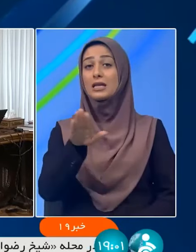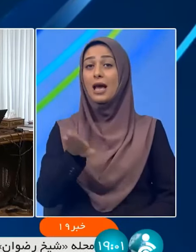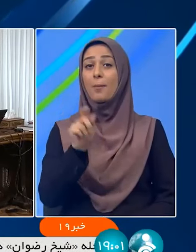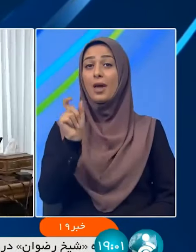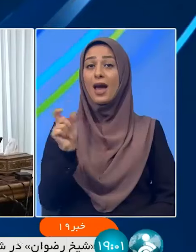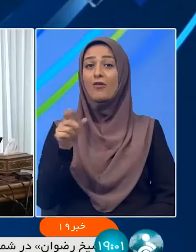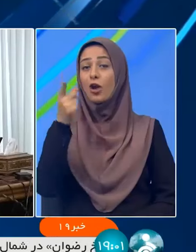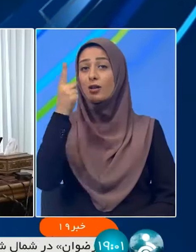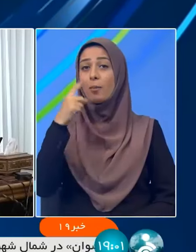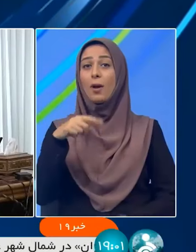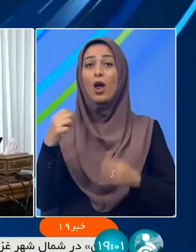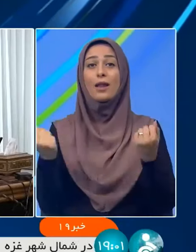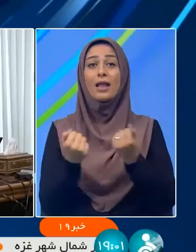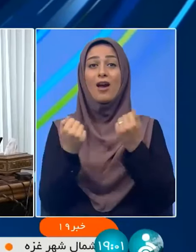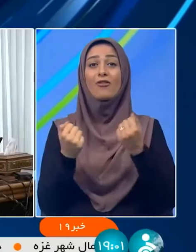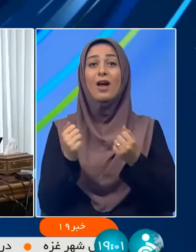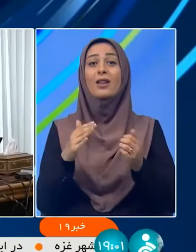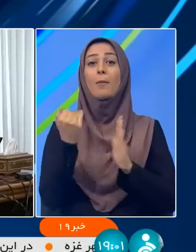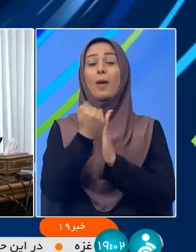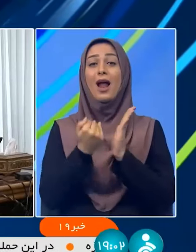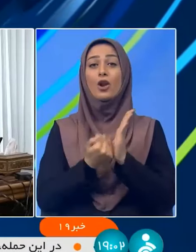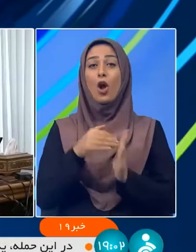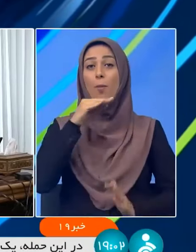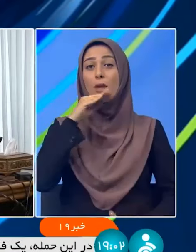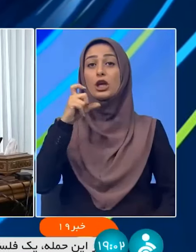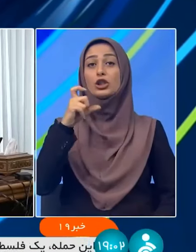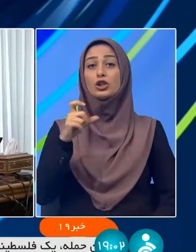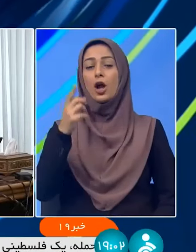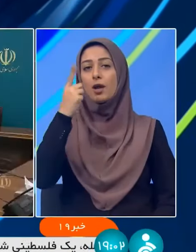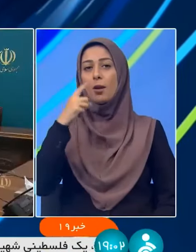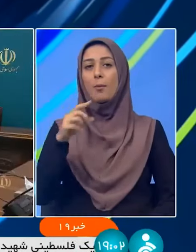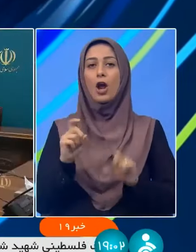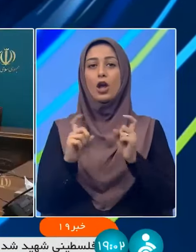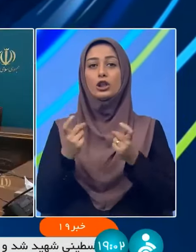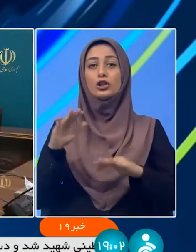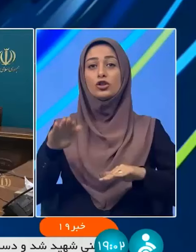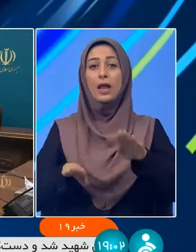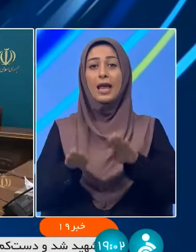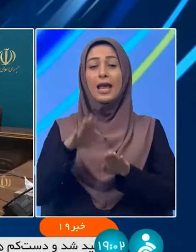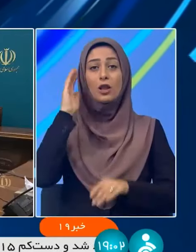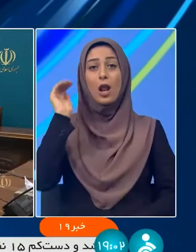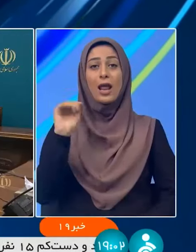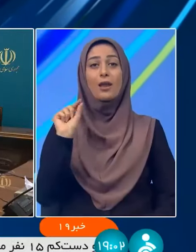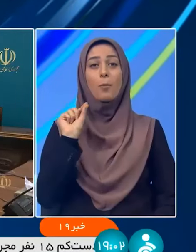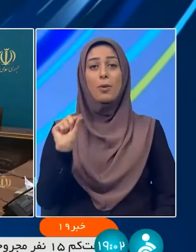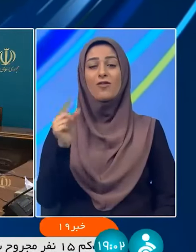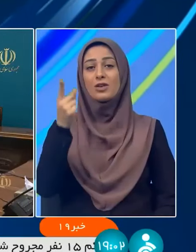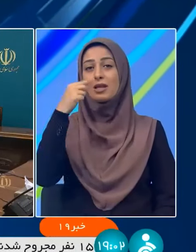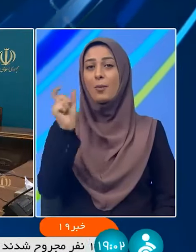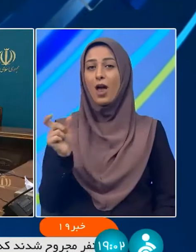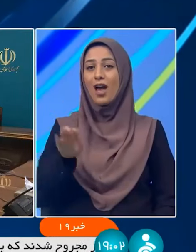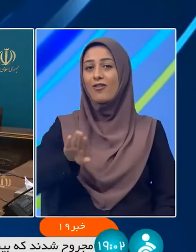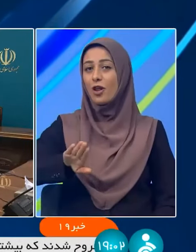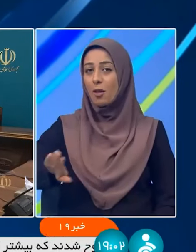کیفیت بخشی به شبک اشاد بر استفاده از همه افزارها برای ایجاد ادالت آموزشی به ویژه برای قیش های